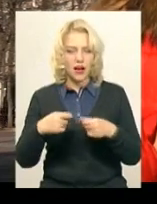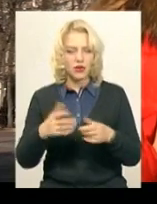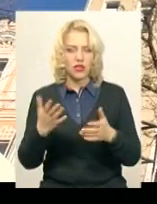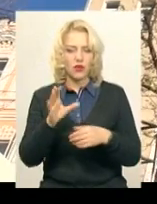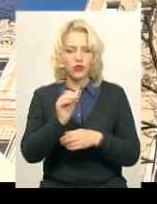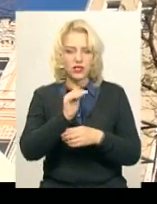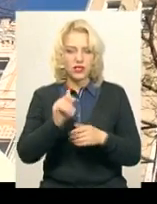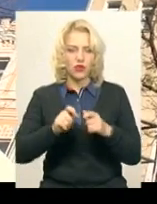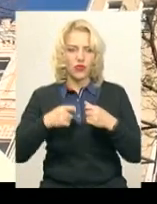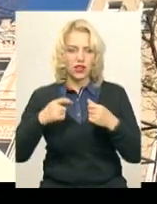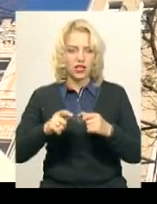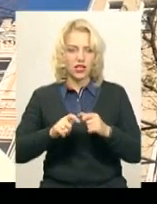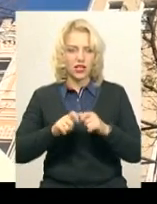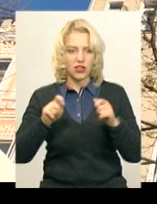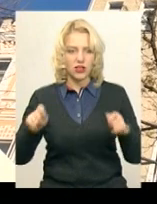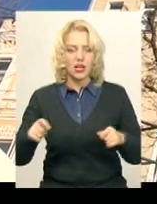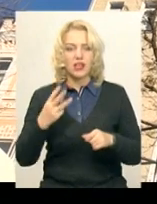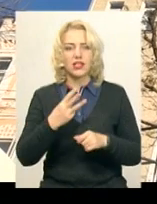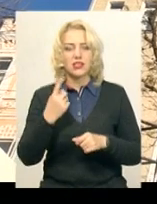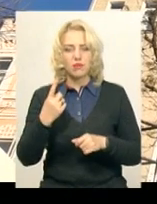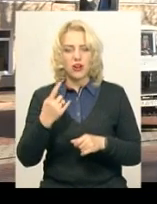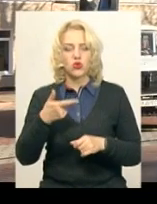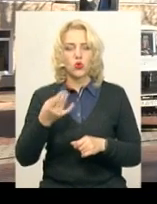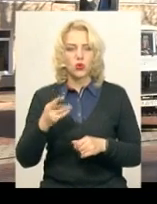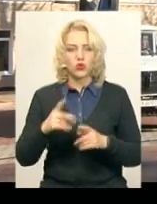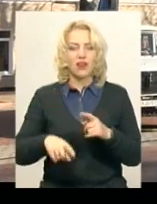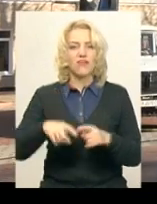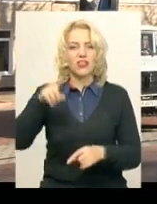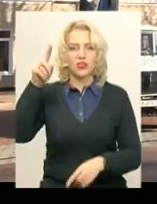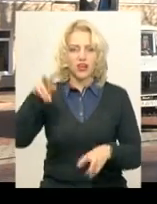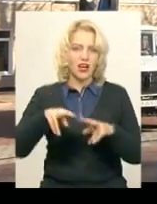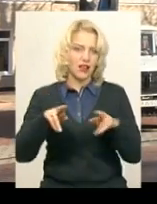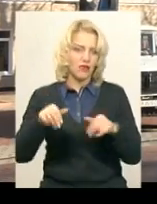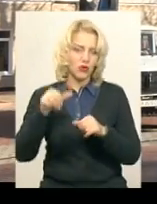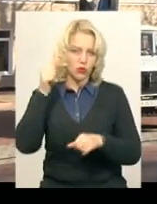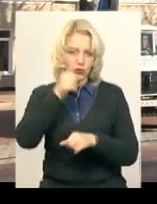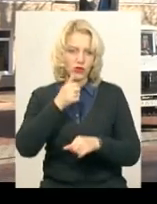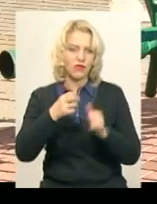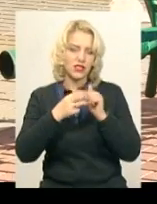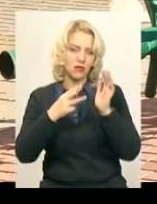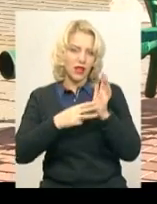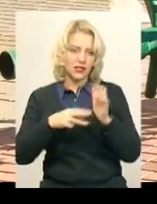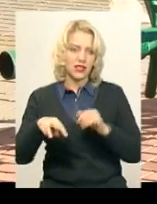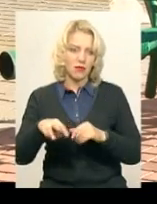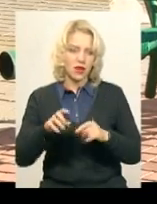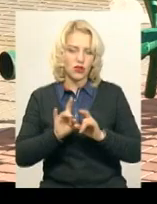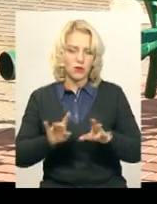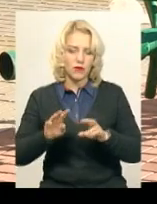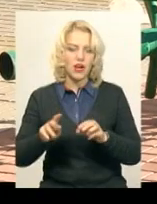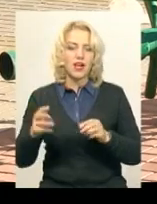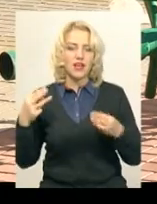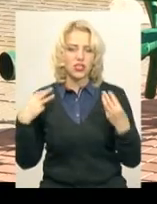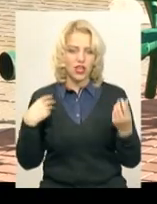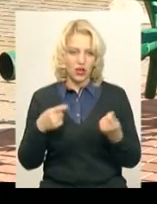грудня. Висота ялинки така ж, як і минулоріч – 18 метрів, розповідає начальник управління торгівлі Хмельницької міської